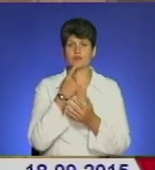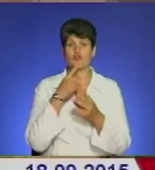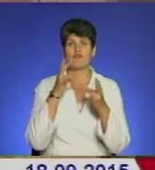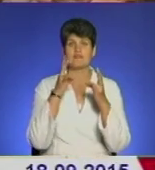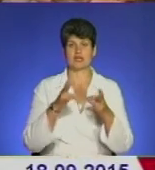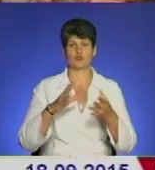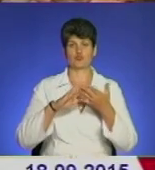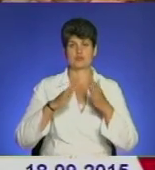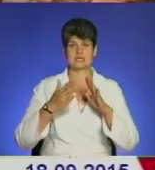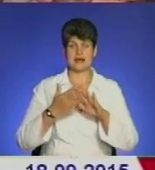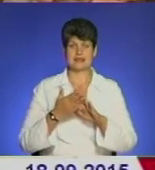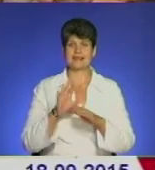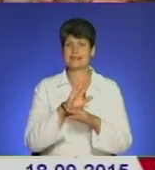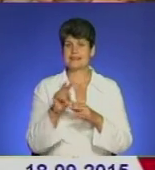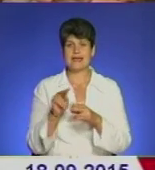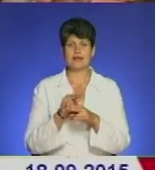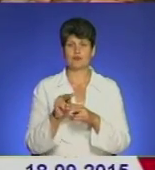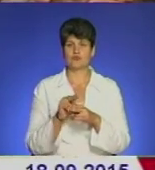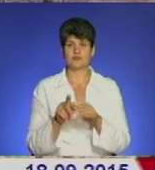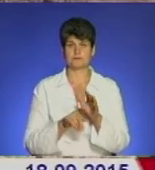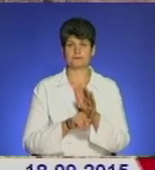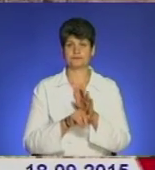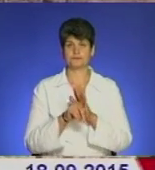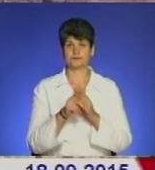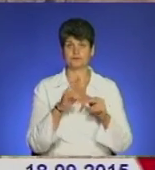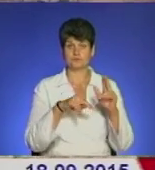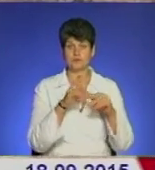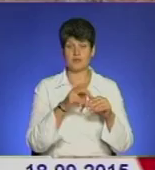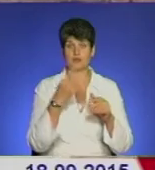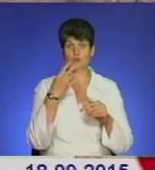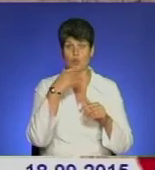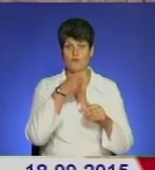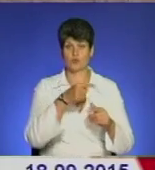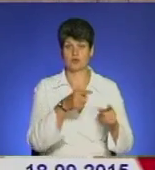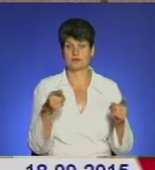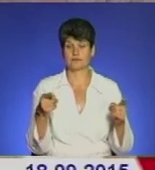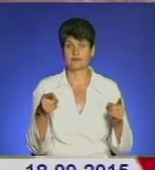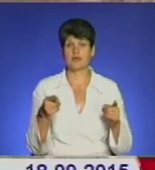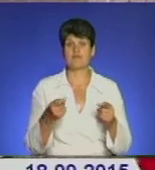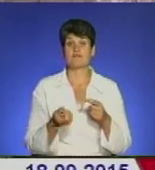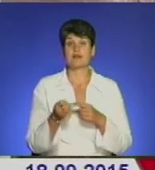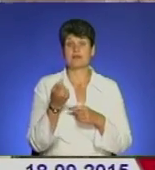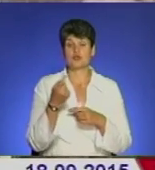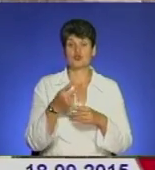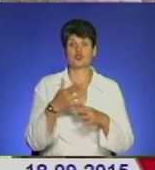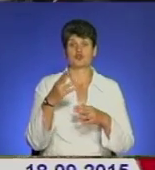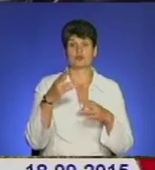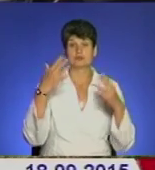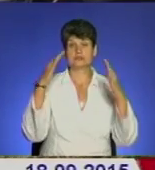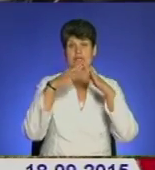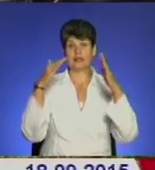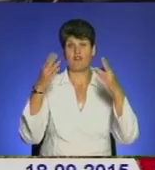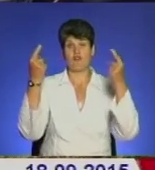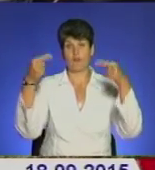аварійному стані. Не ремонтували його з дня будівництва, тобто 40-х років. Побоювалися, що дах цієї зими впаде під